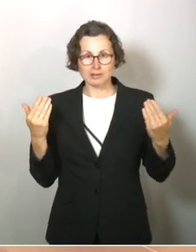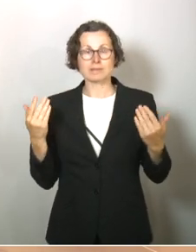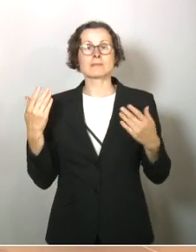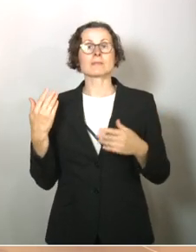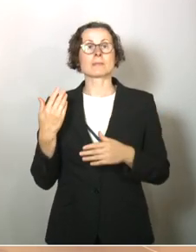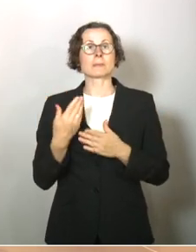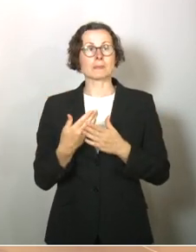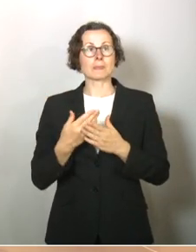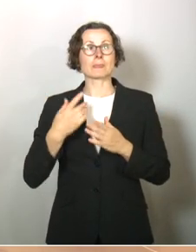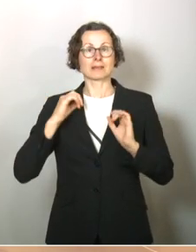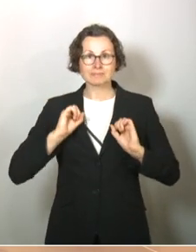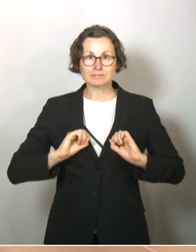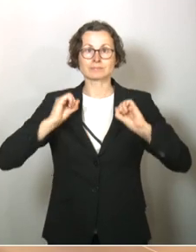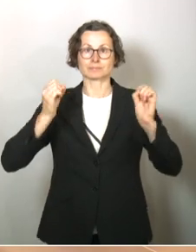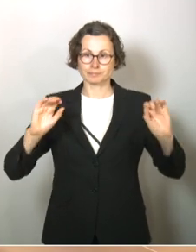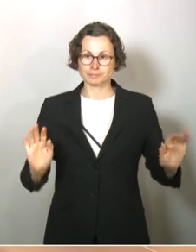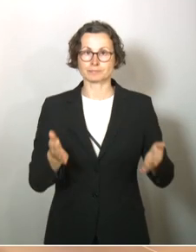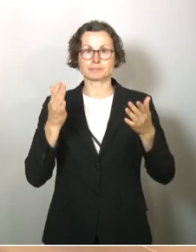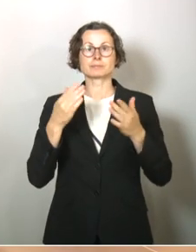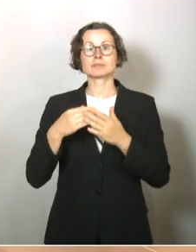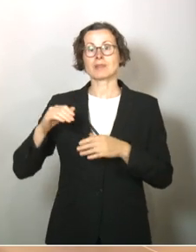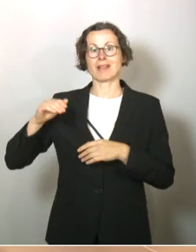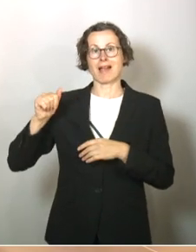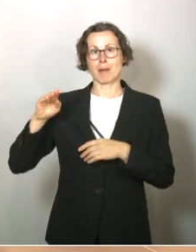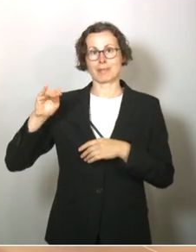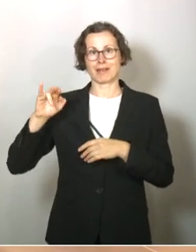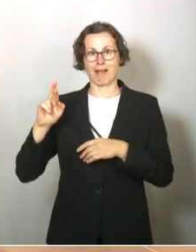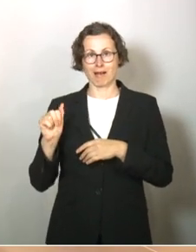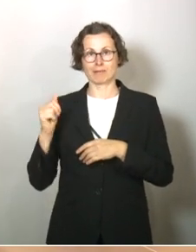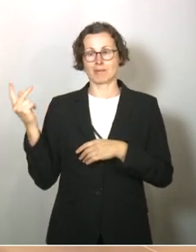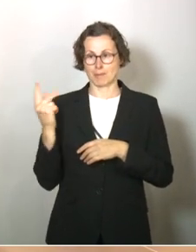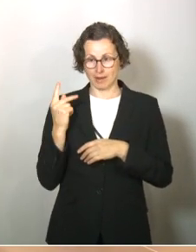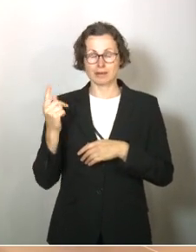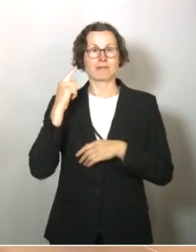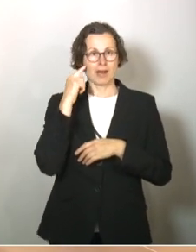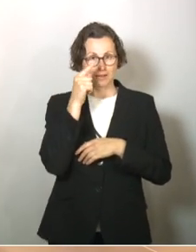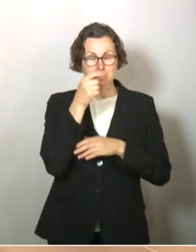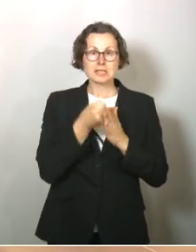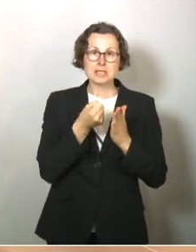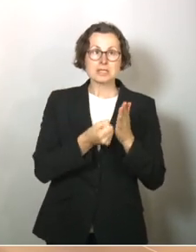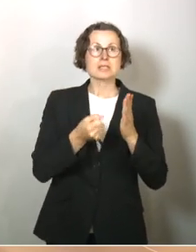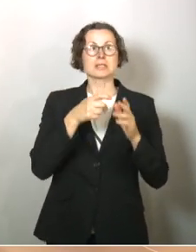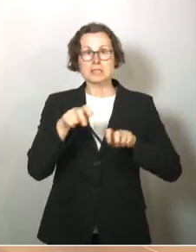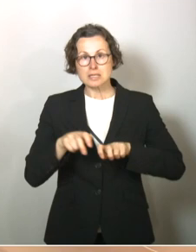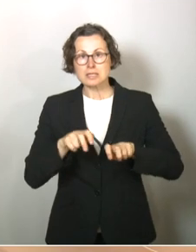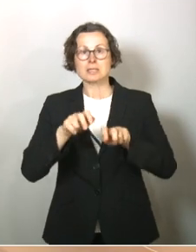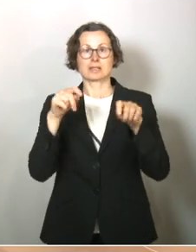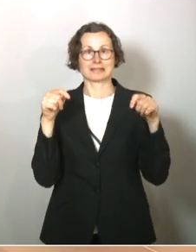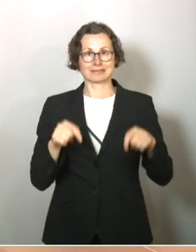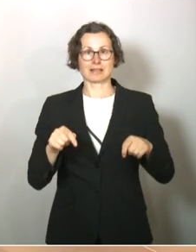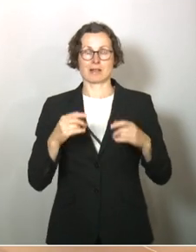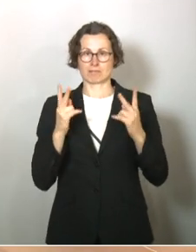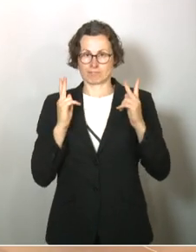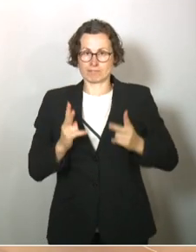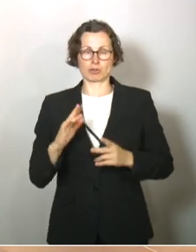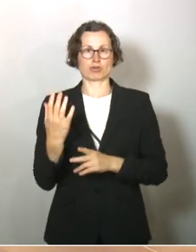ergriffen hat und er sehr nachhaltig, Amira und ich, wir können da ein Lied von singen, nachhaltig dafür agiert hat, dass wir das